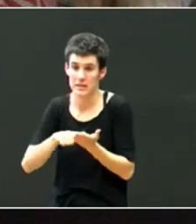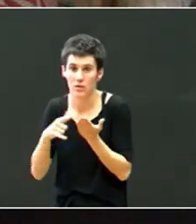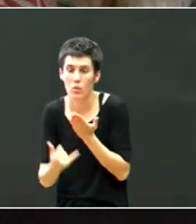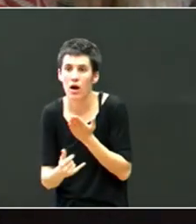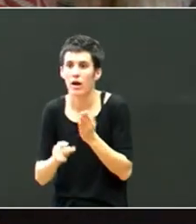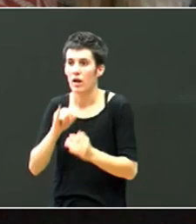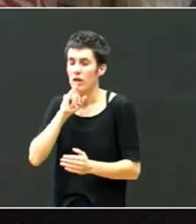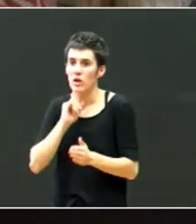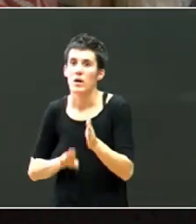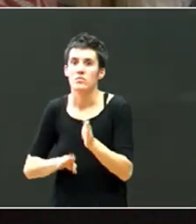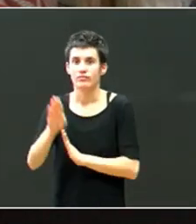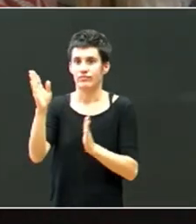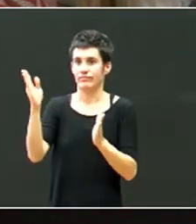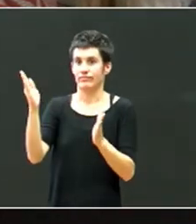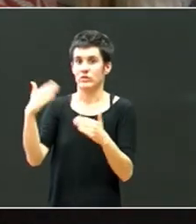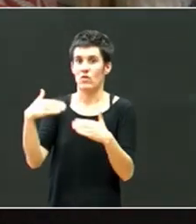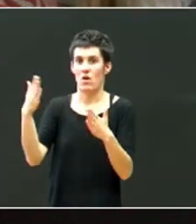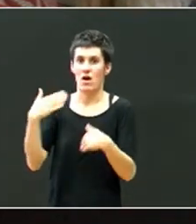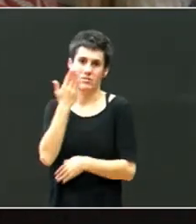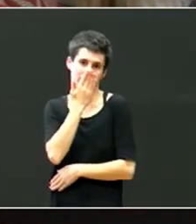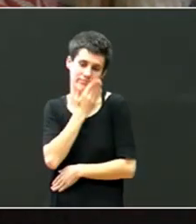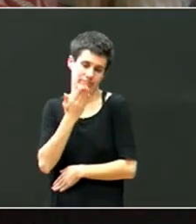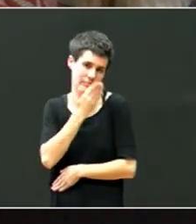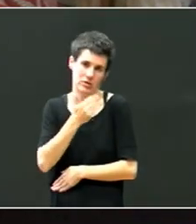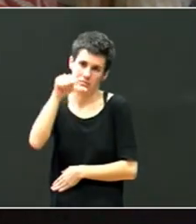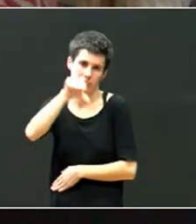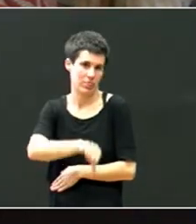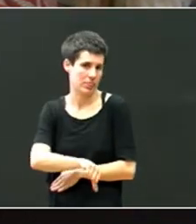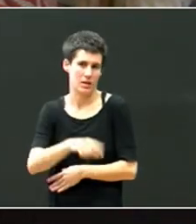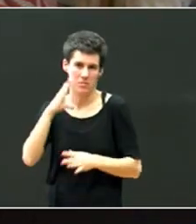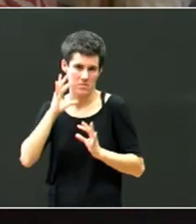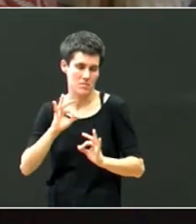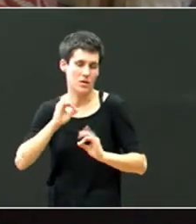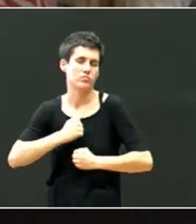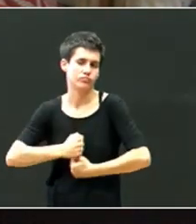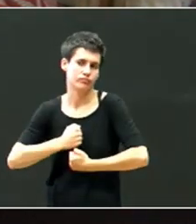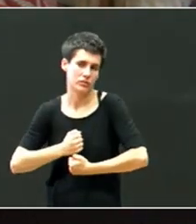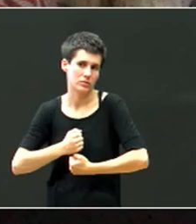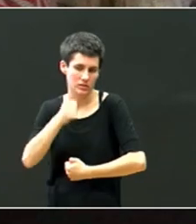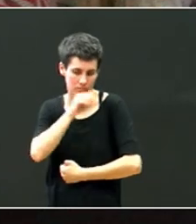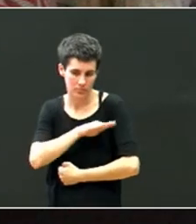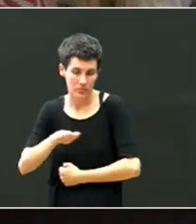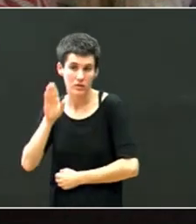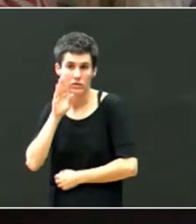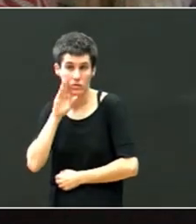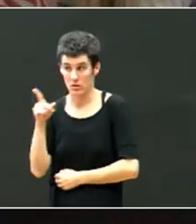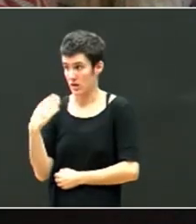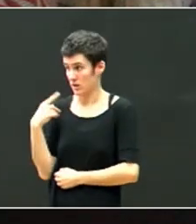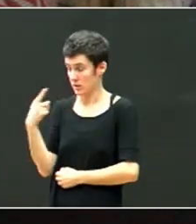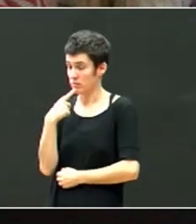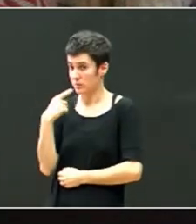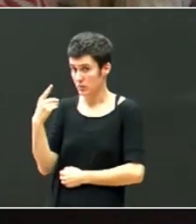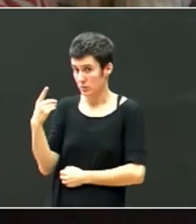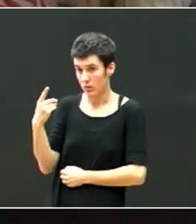eskola porrota, ba, hortze dagozta, eta, honal da, arrisko handisa, eta ume hauek, lehen berak esan da belez,